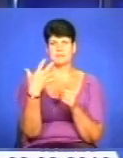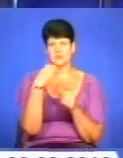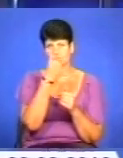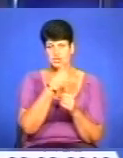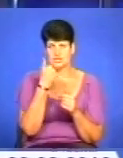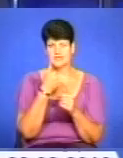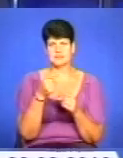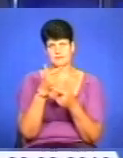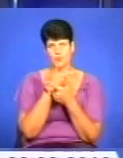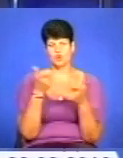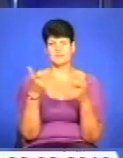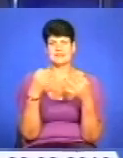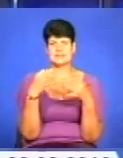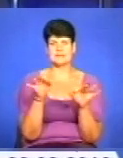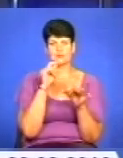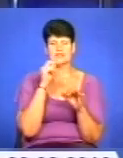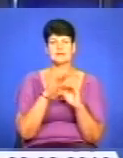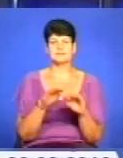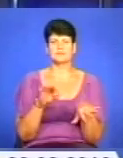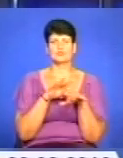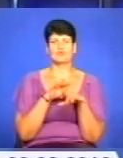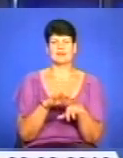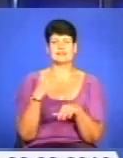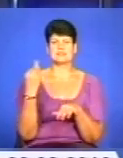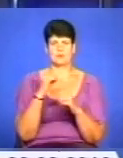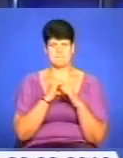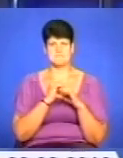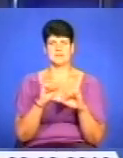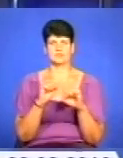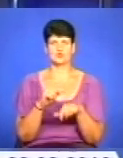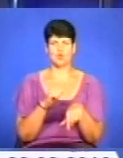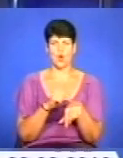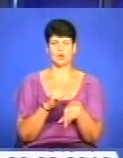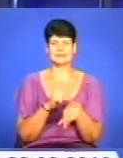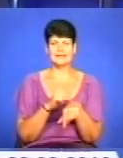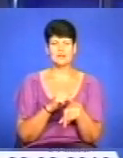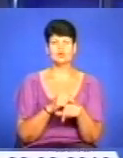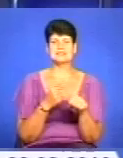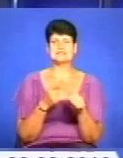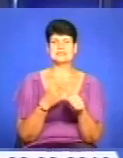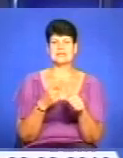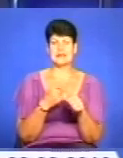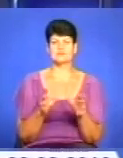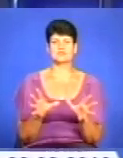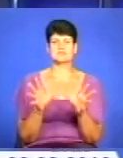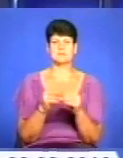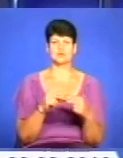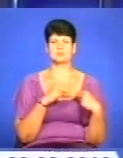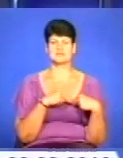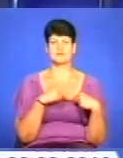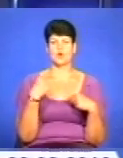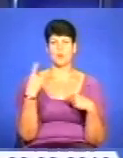проголошення незалежності України школярі провели історико-патріотичну годину під такою назвою спільною з працівниками